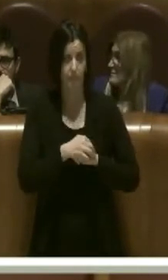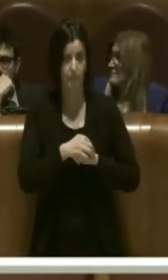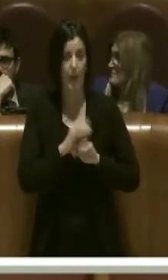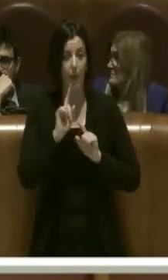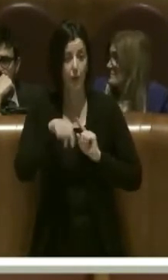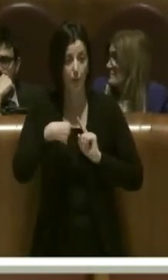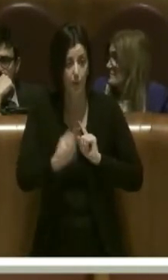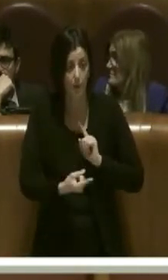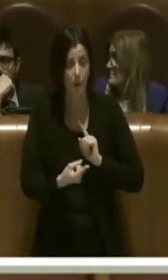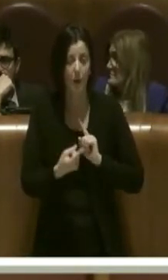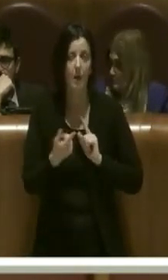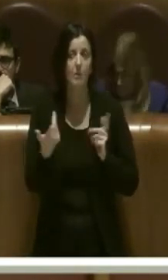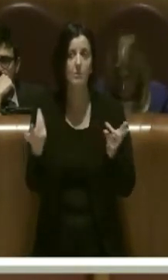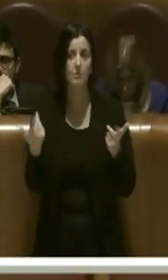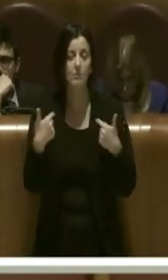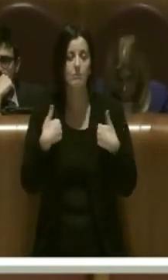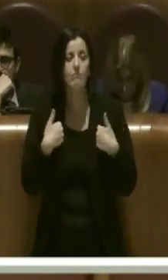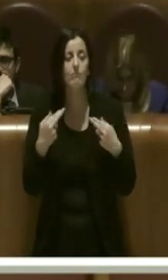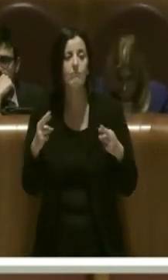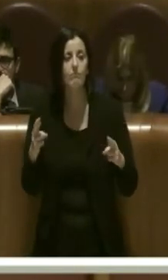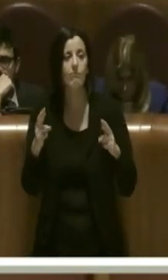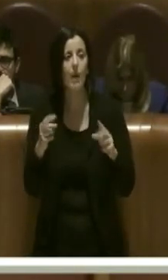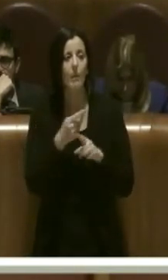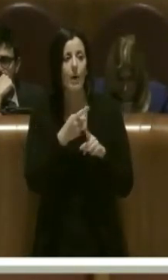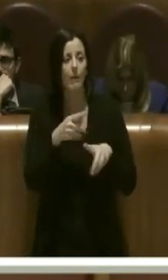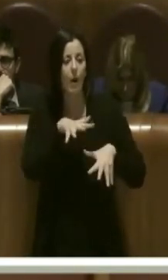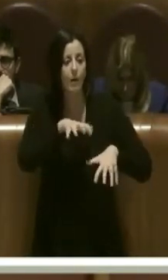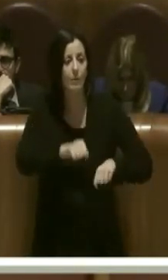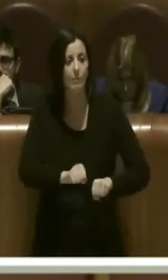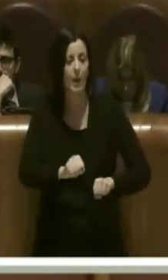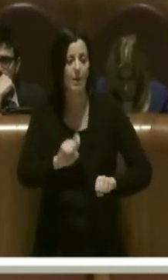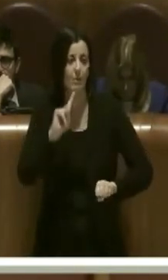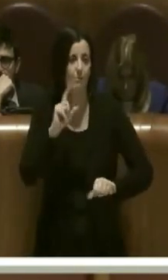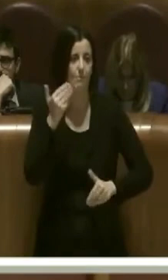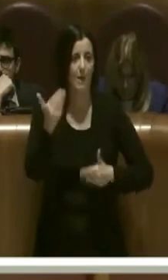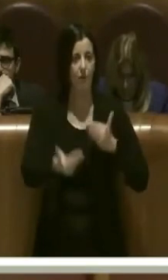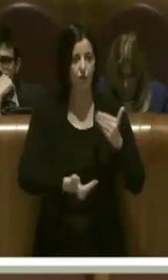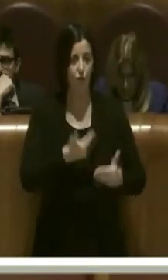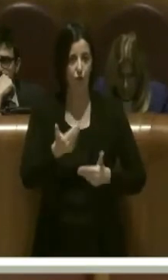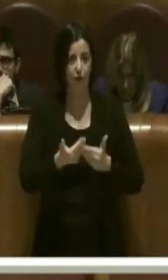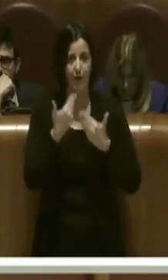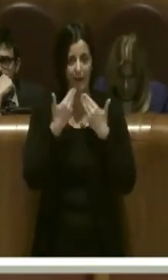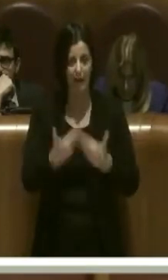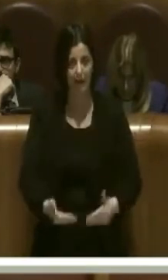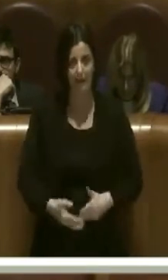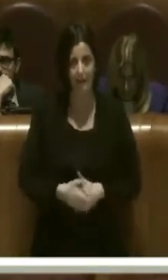ancora un impegno maggiore su quelli che sono i numeri e i conti di questa amministrazione. Grazie. Grazie. Grazie.